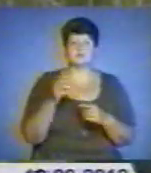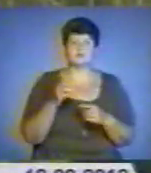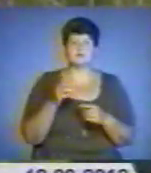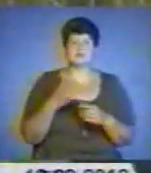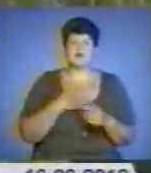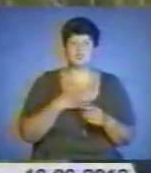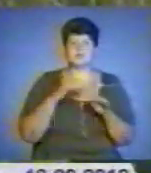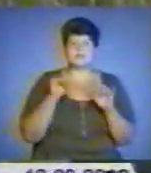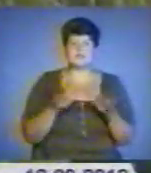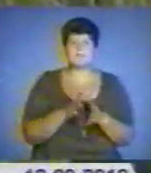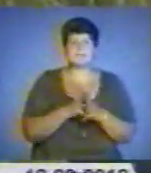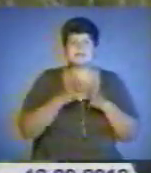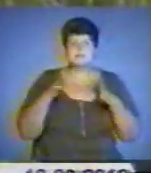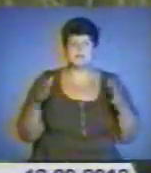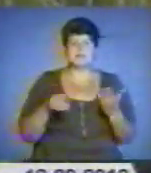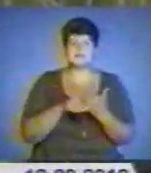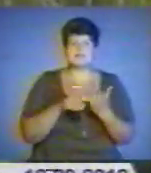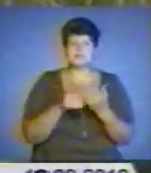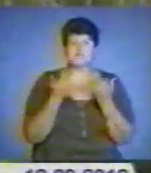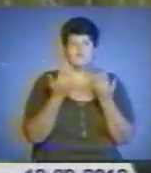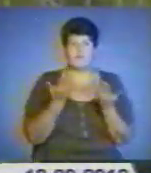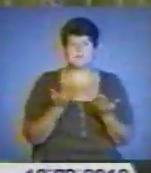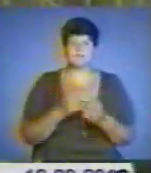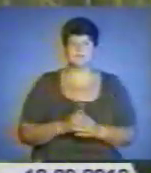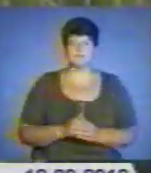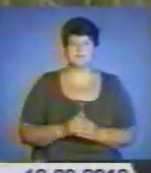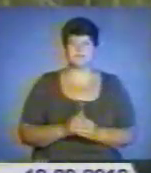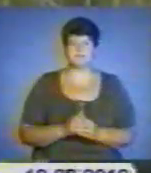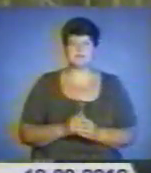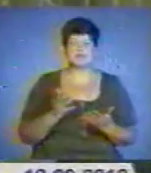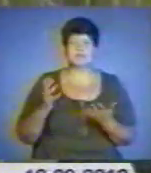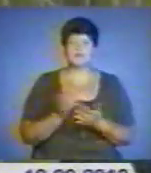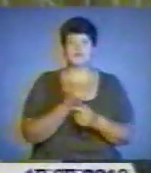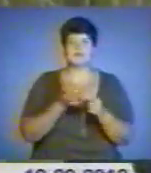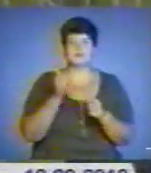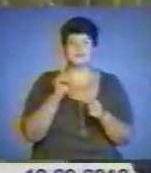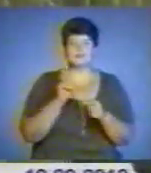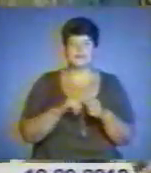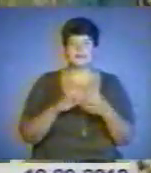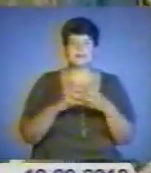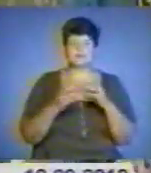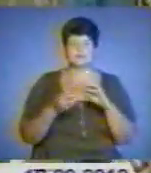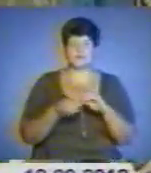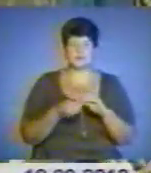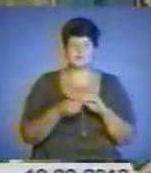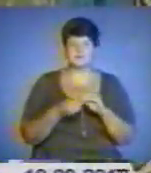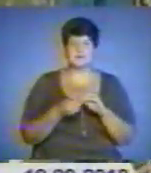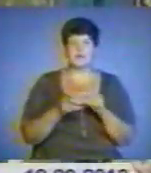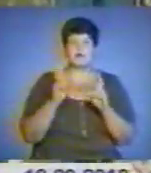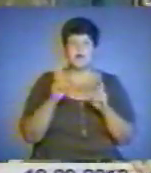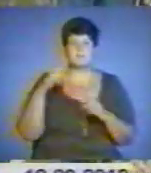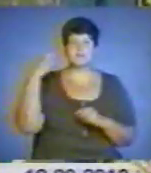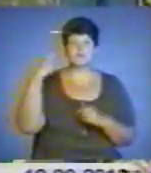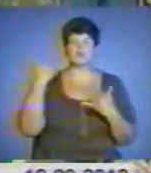максимально содействувати вам в достиженні таких високих результатів. І, як президент вже